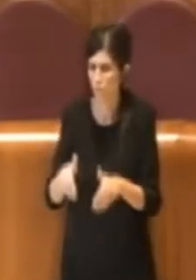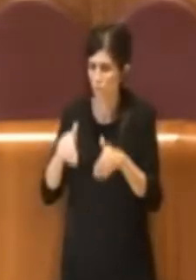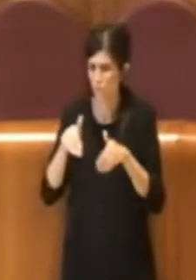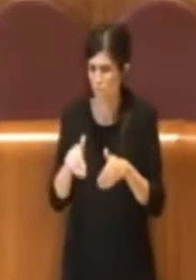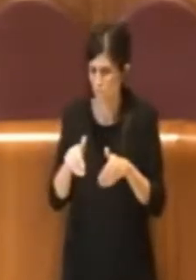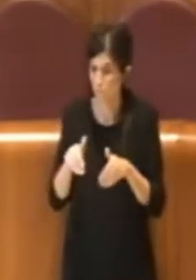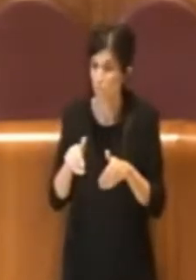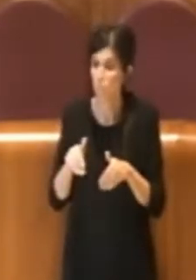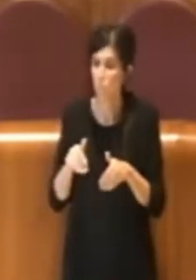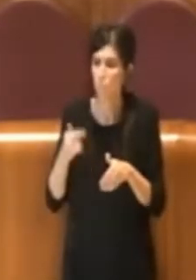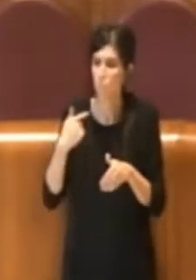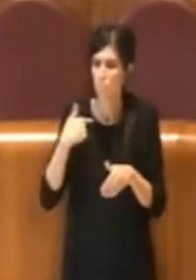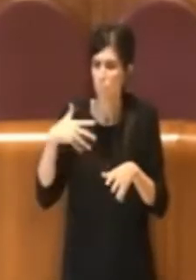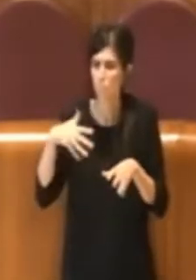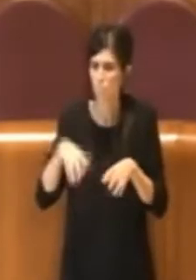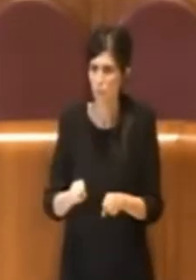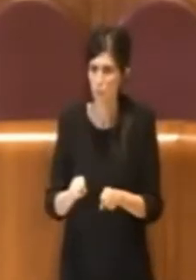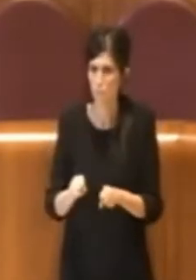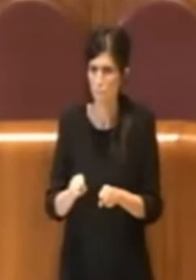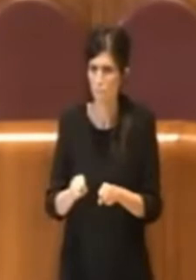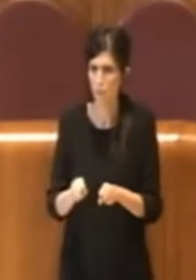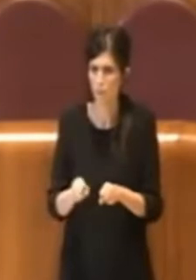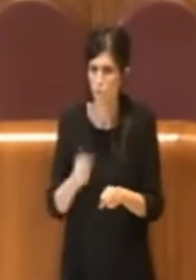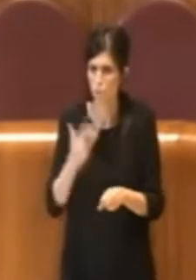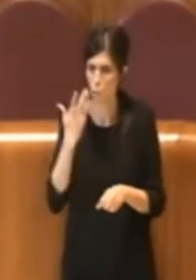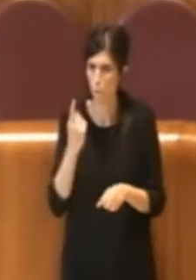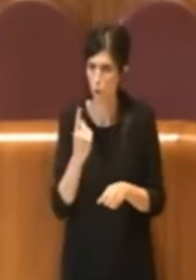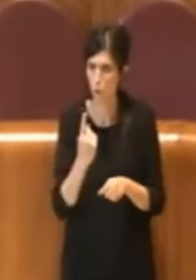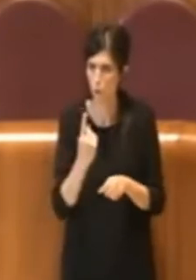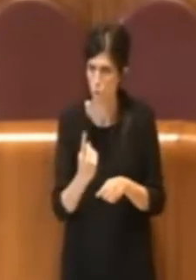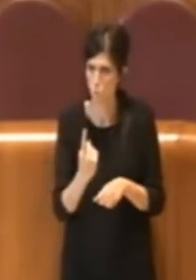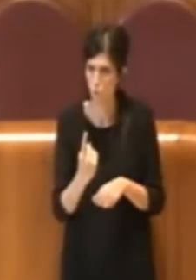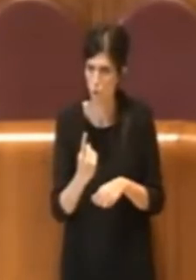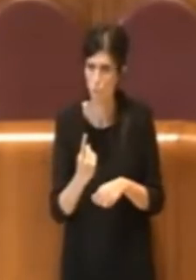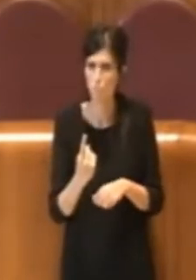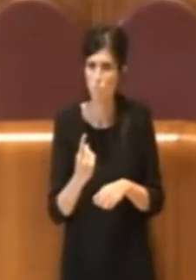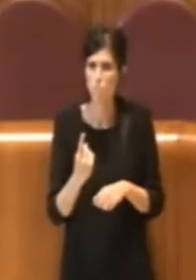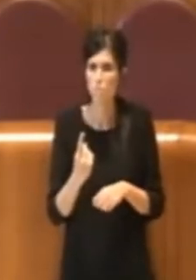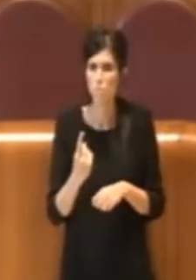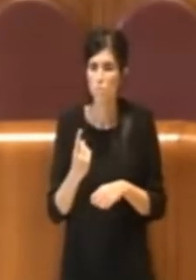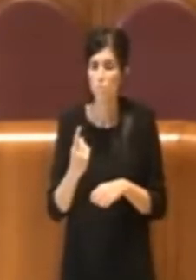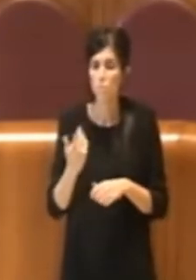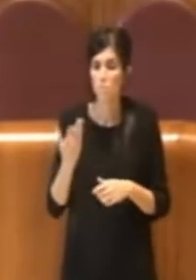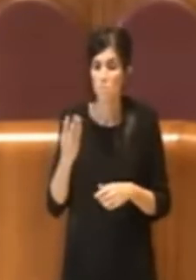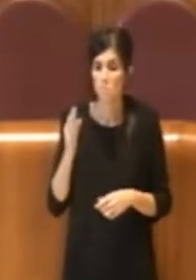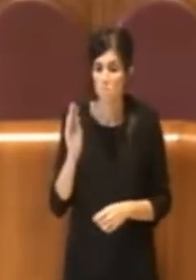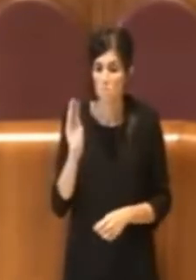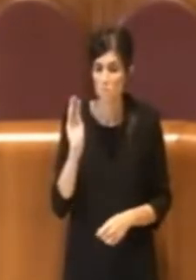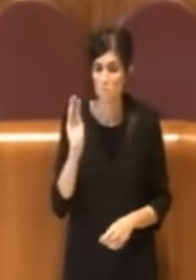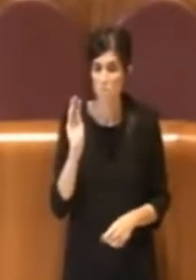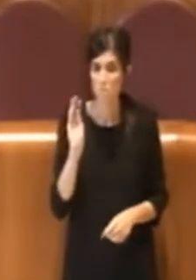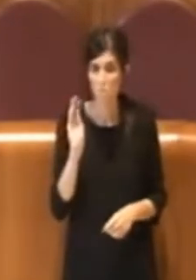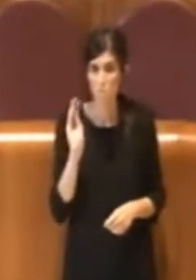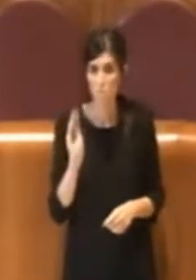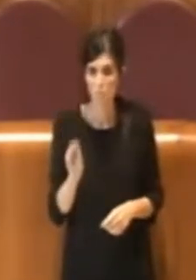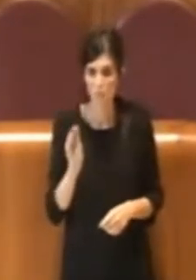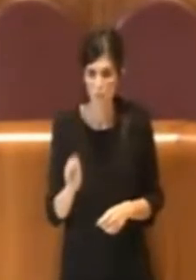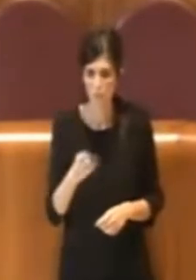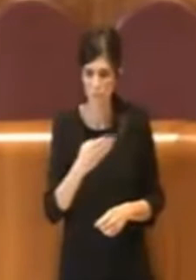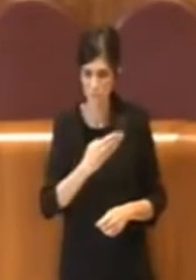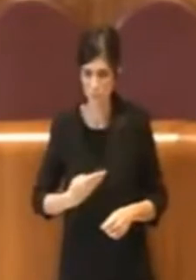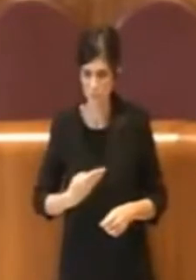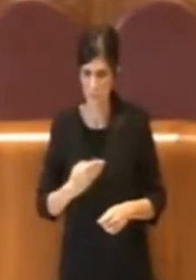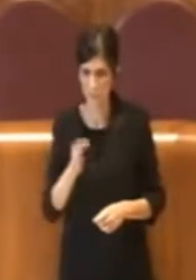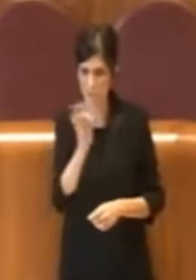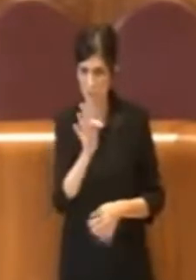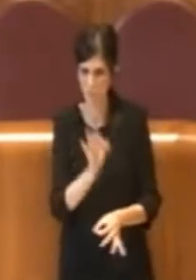riguarda l'impegno numero uno in realtà chiede, non l'ha spiegato il Consigliere Filomeni, comunque